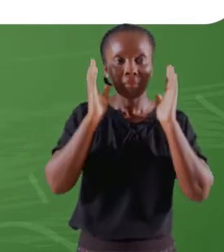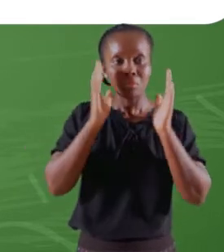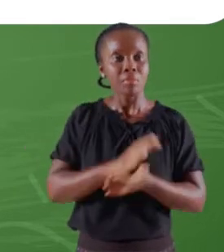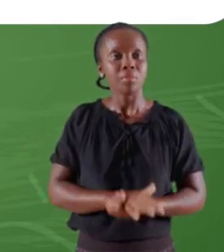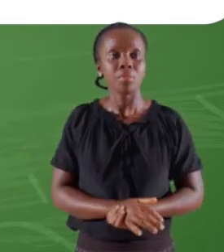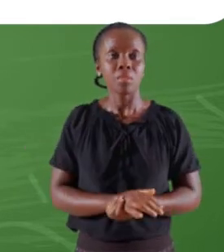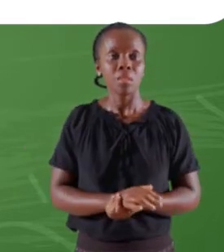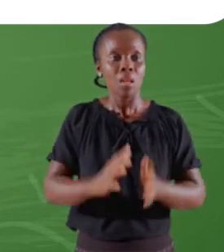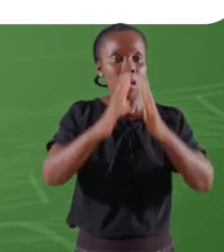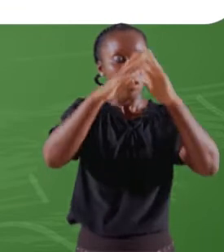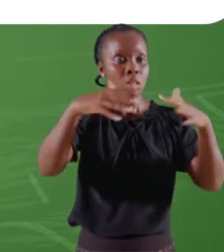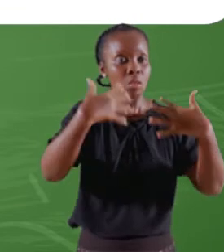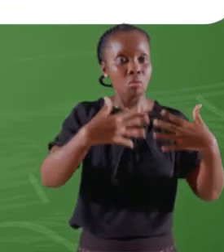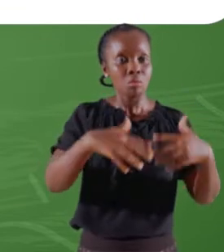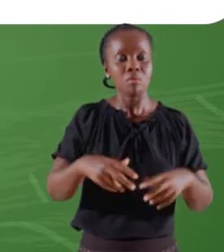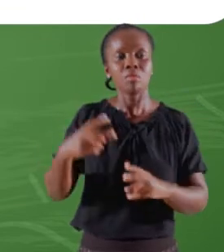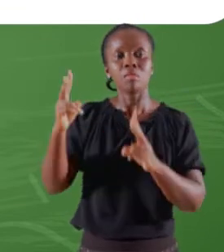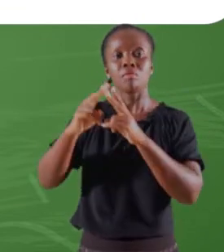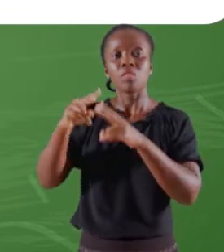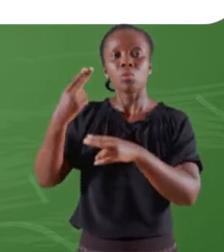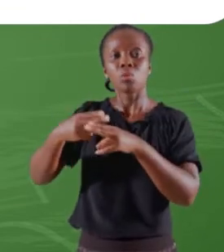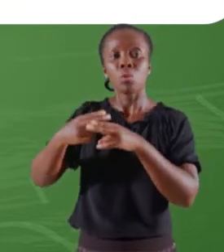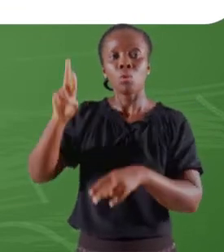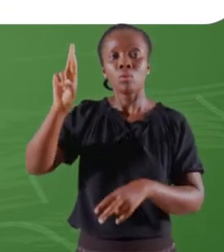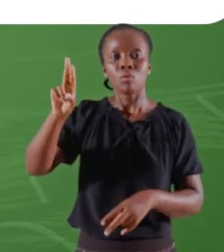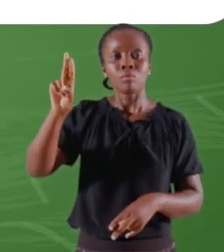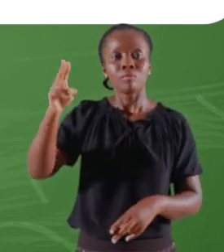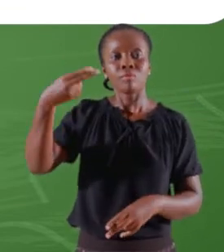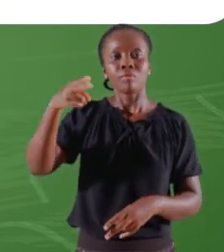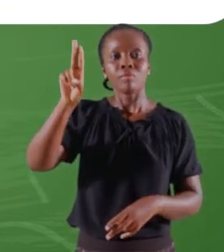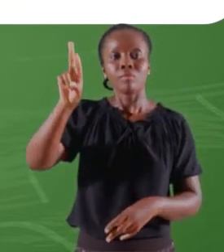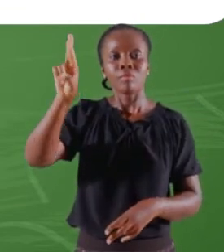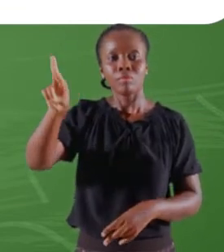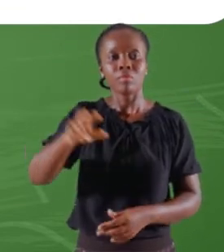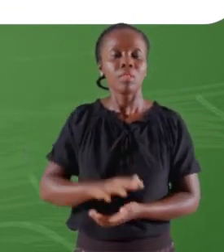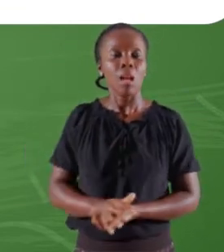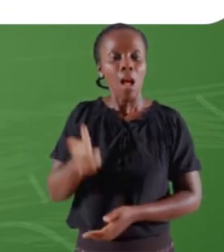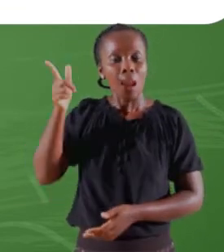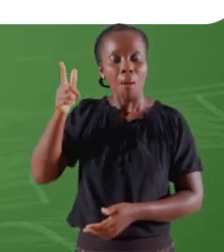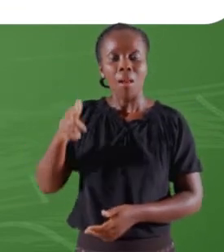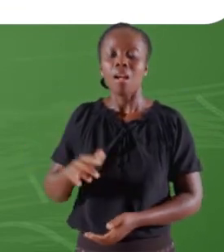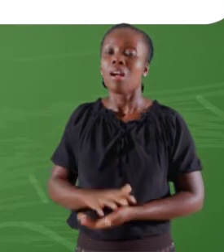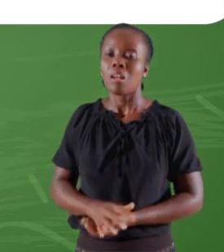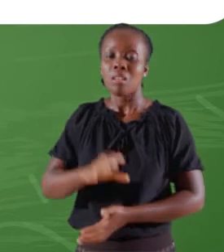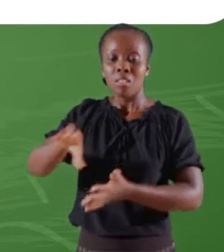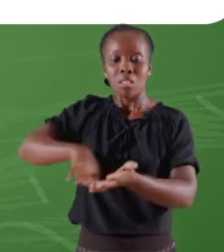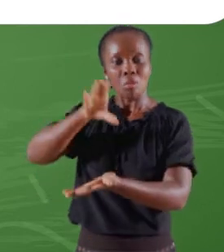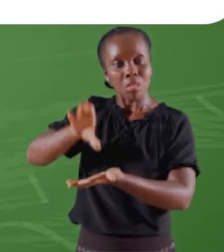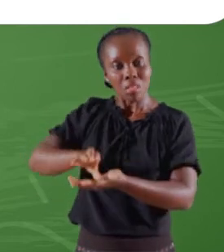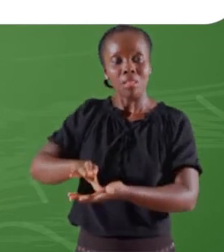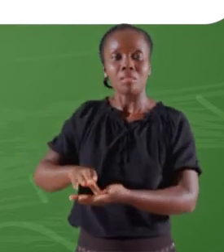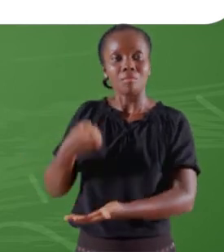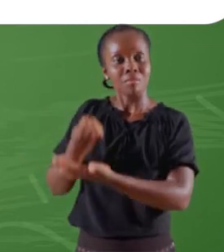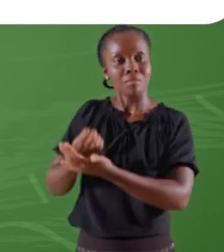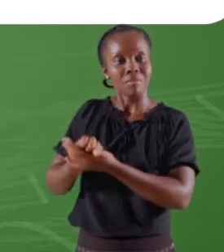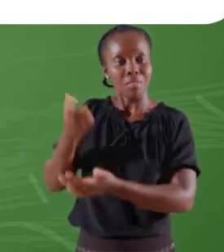Les usines de la roue, c'est la région la plus riche de l'Allemagne, c'est le poumon économique de l'Allemagne. Toutes ces